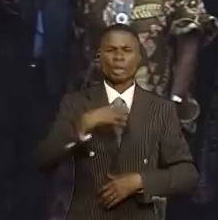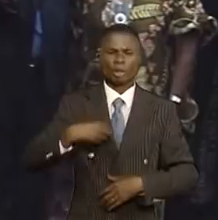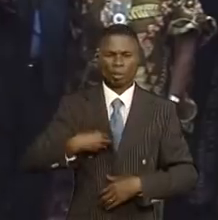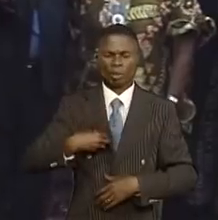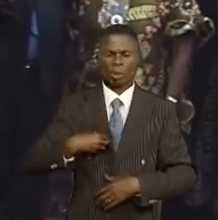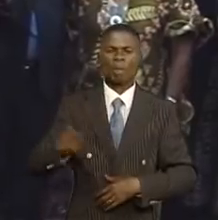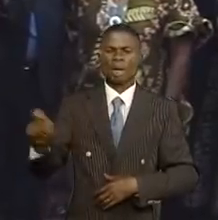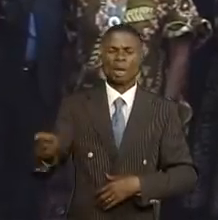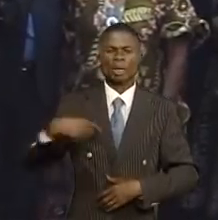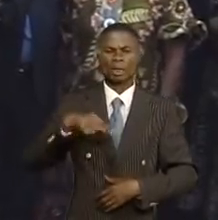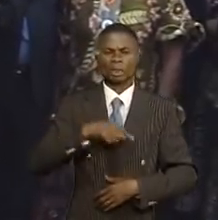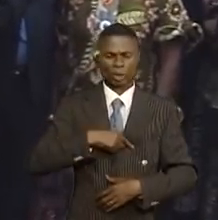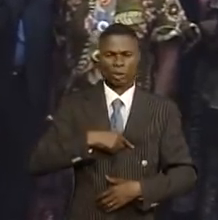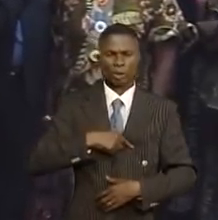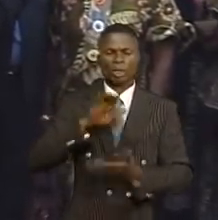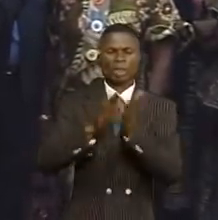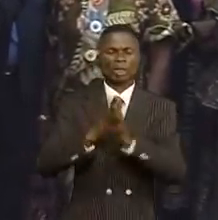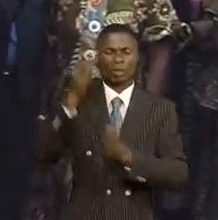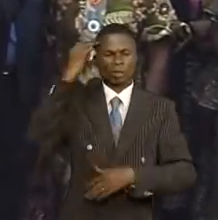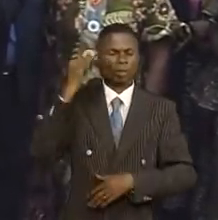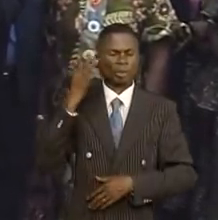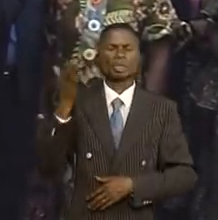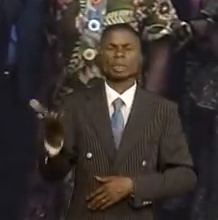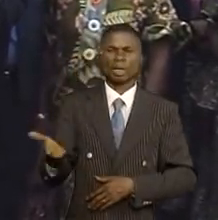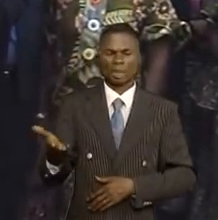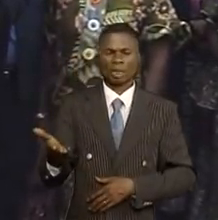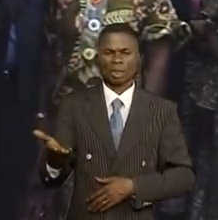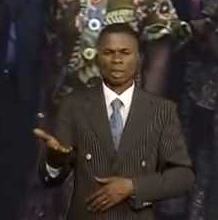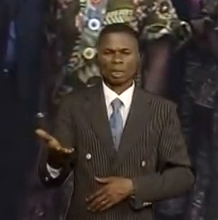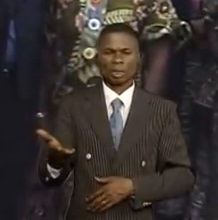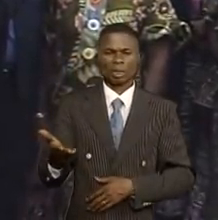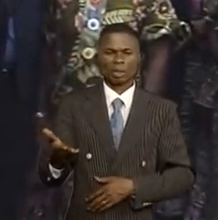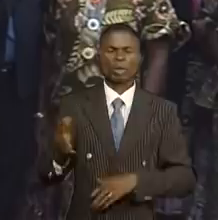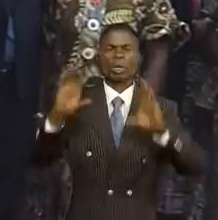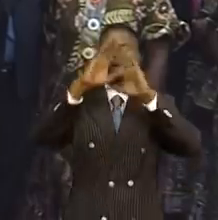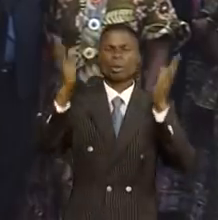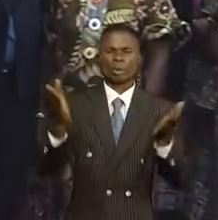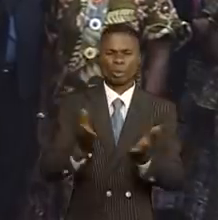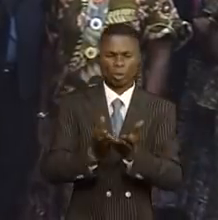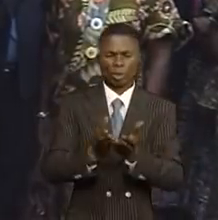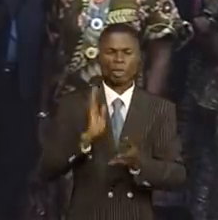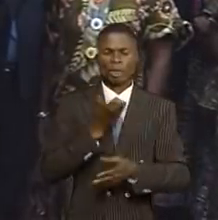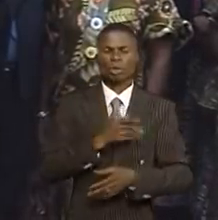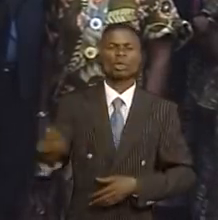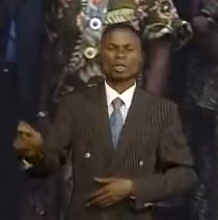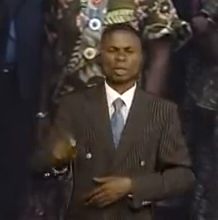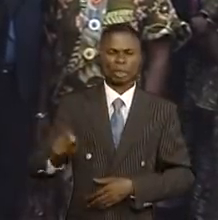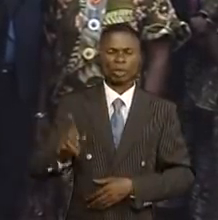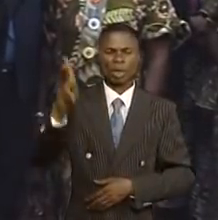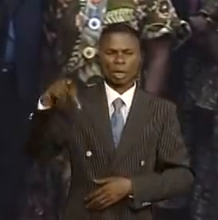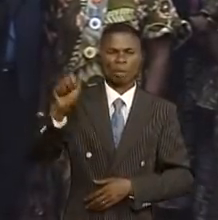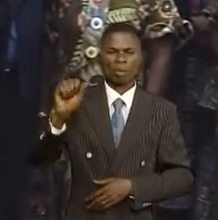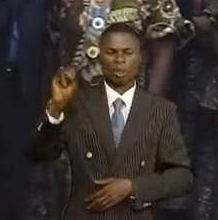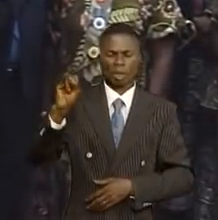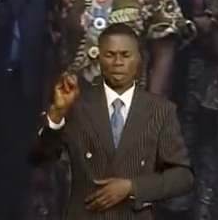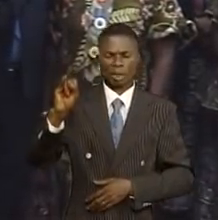contrée soit élevée au rang de ministre. La communauté de Paï Conguila réitère